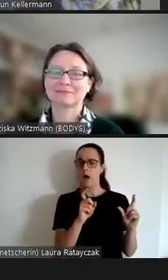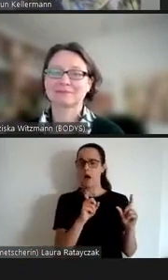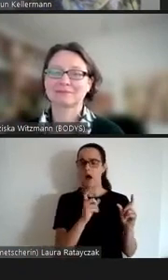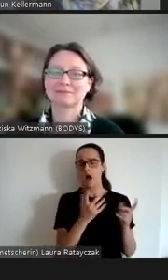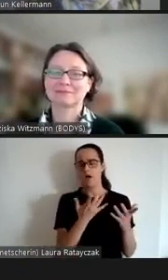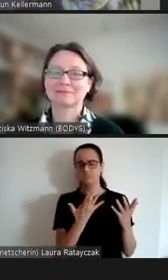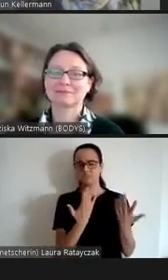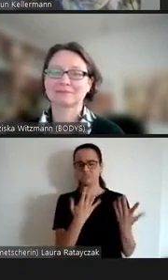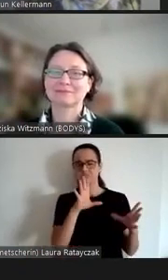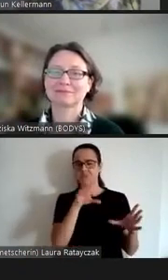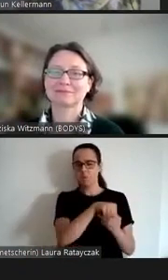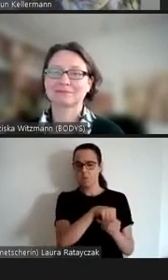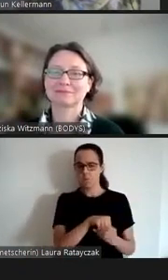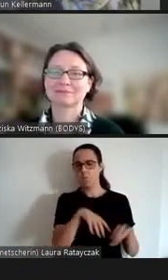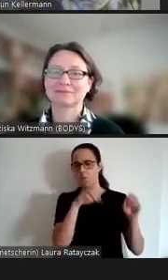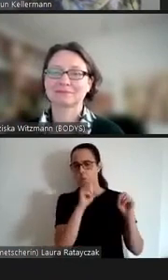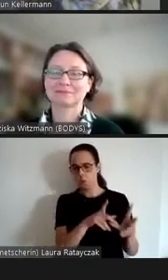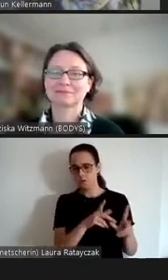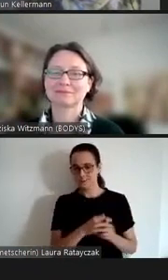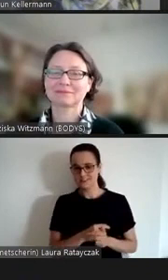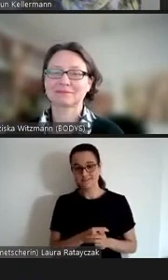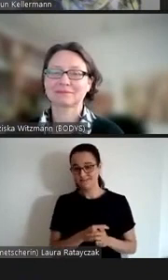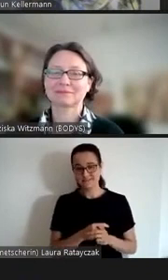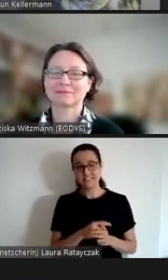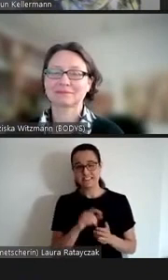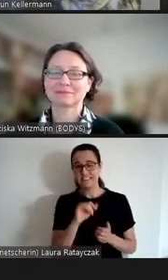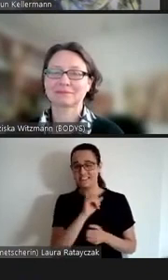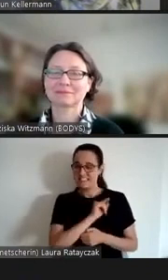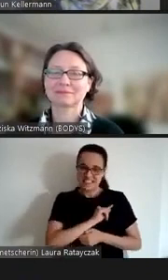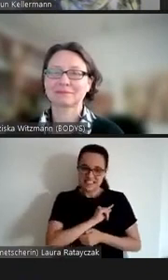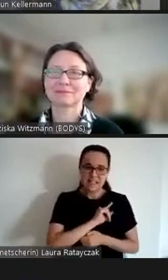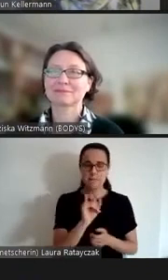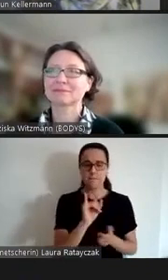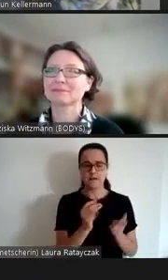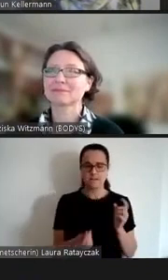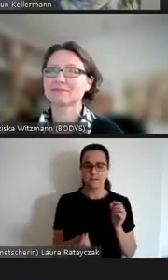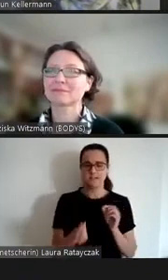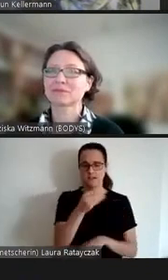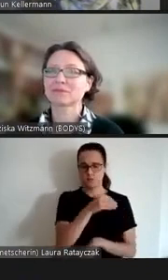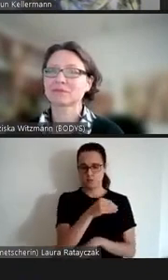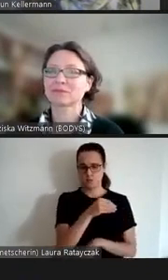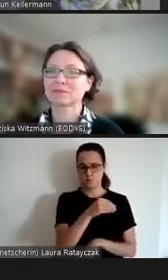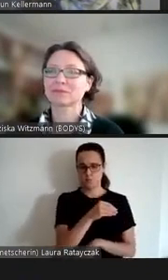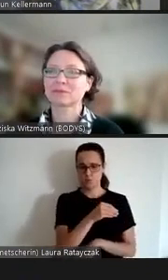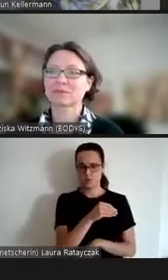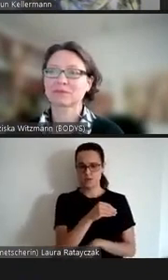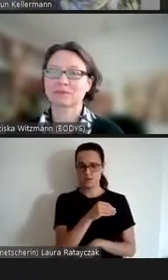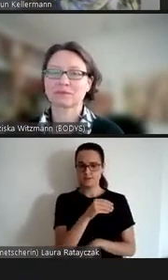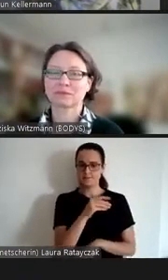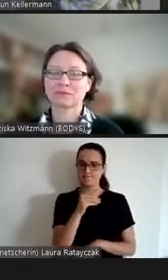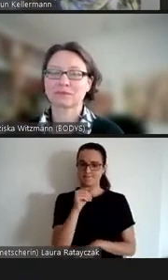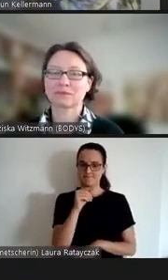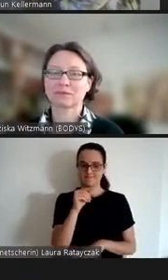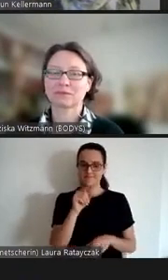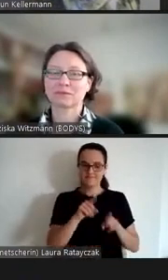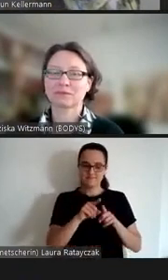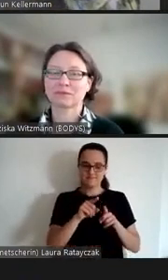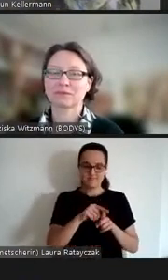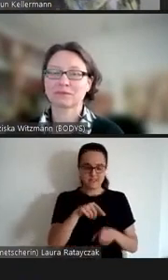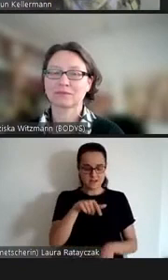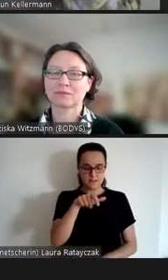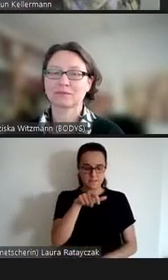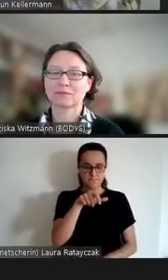Texten sein kann sondern dass sie etwas macht mit der